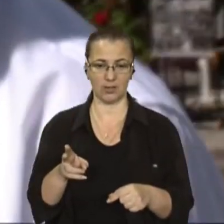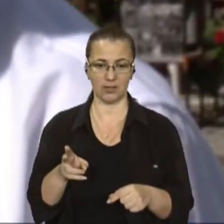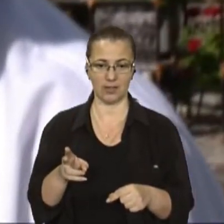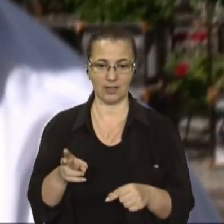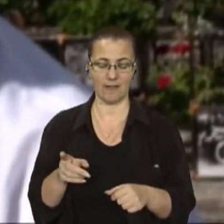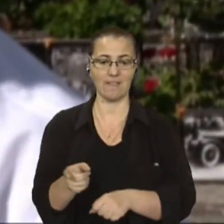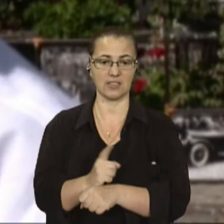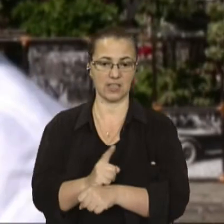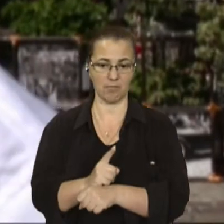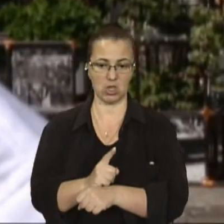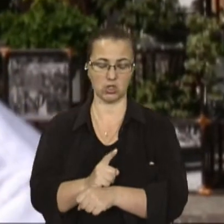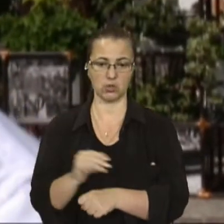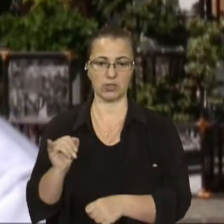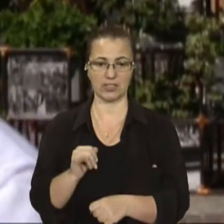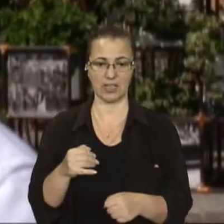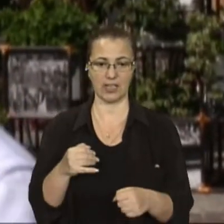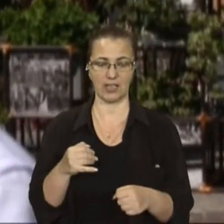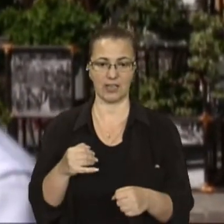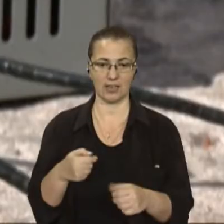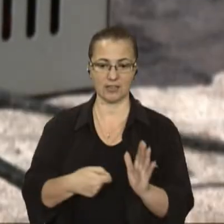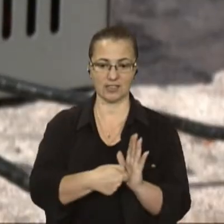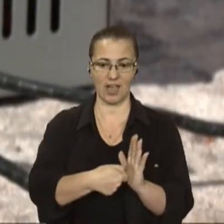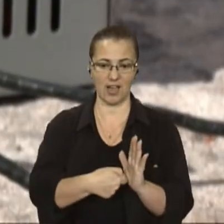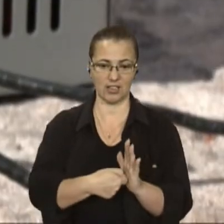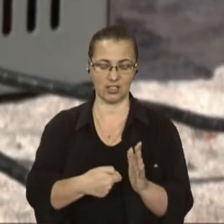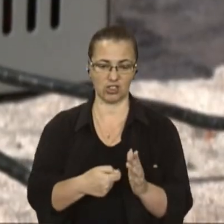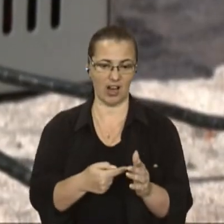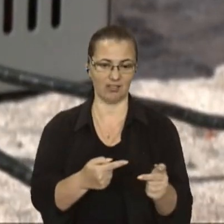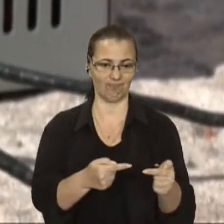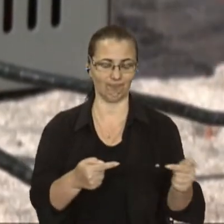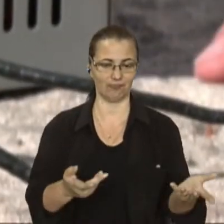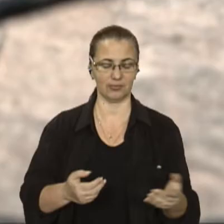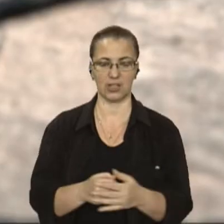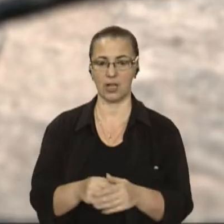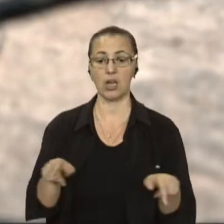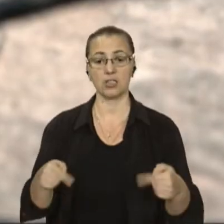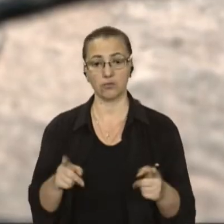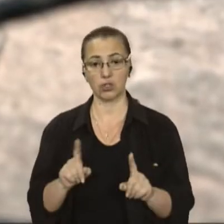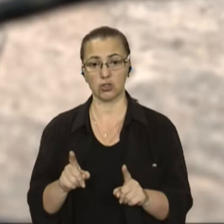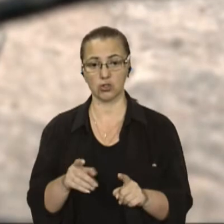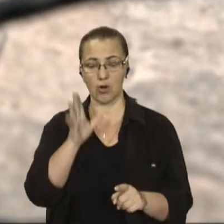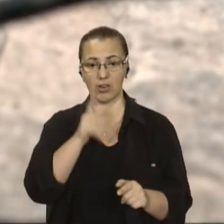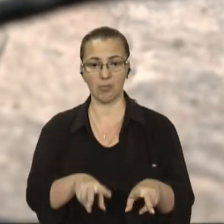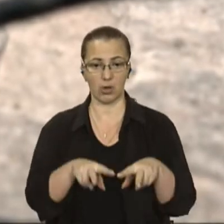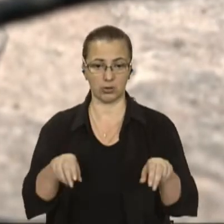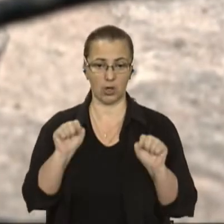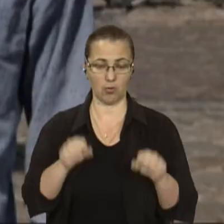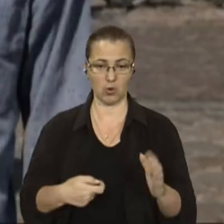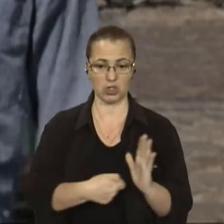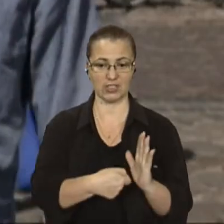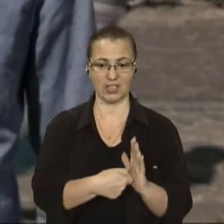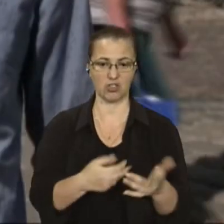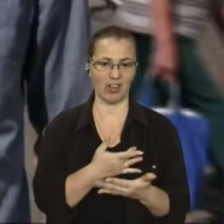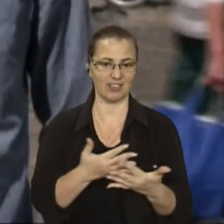стабілізується і вже заряджає сам пристрій. Хлопці створили зарядний пристрій, який одночасно може заряджати декілька гаджетів.